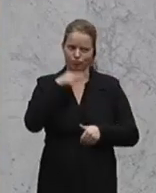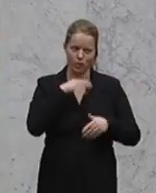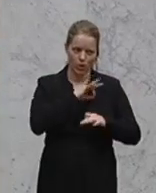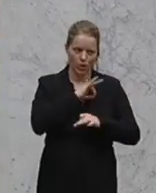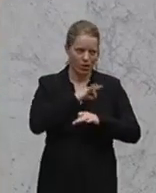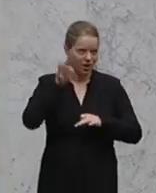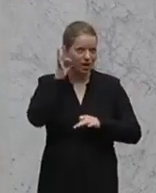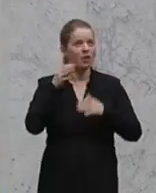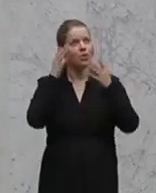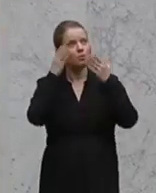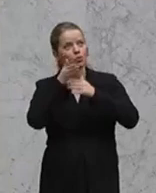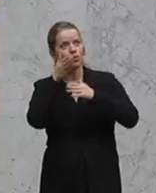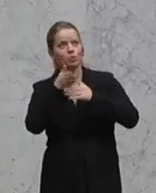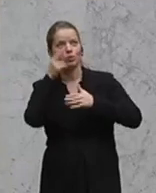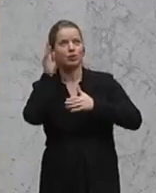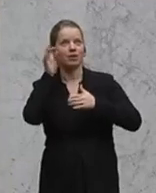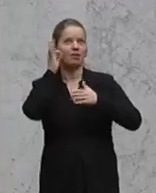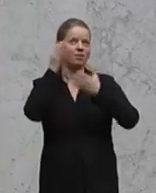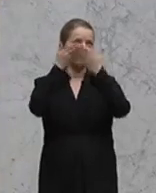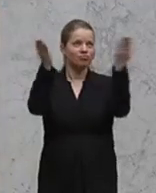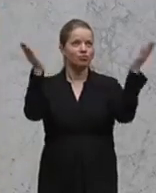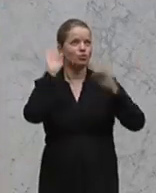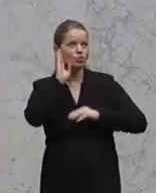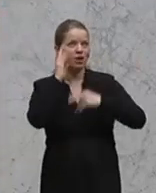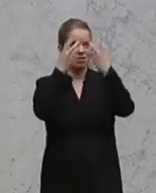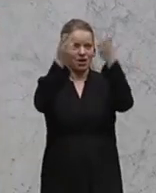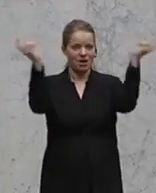Besucherinnen und Zuhörerinnen auf der Galerie und vor den Fernsehgeräten.